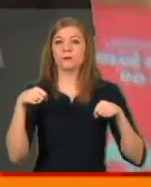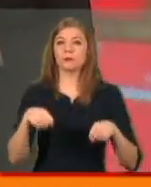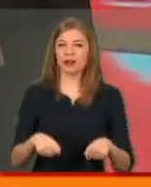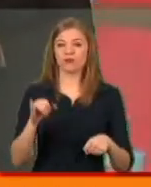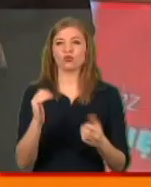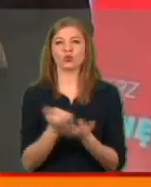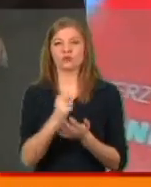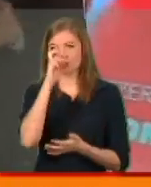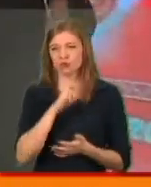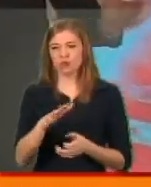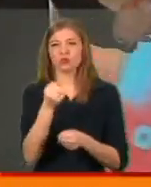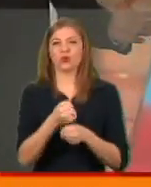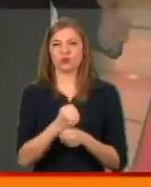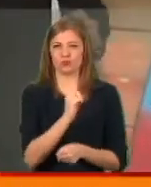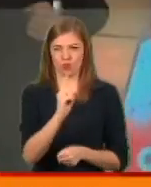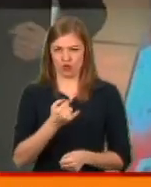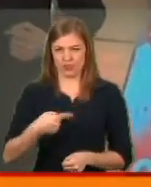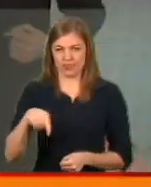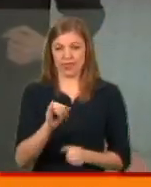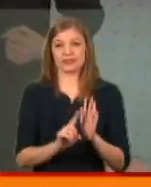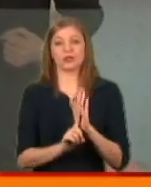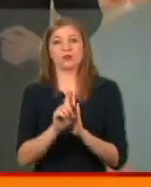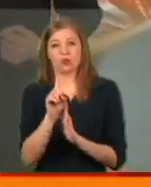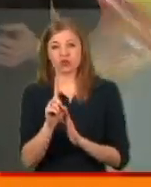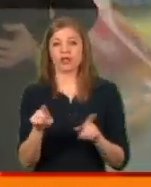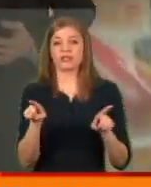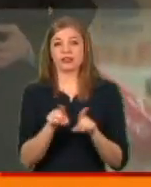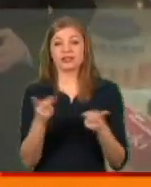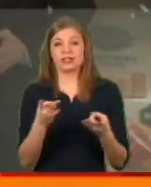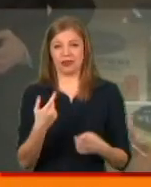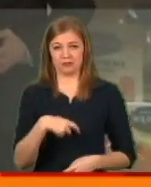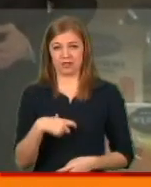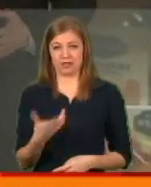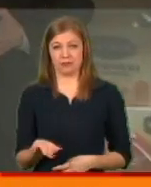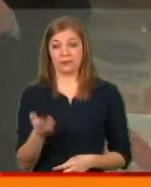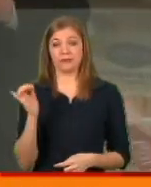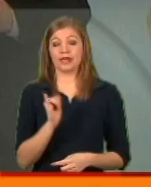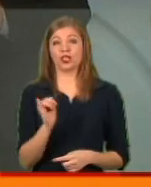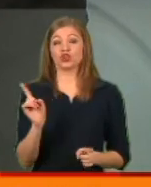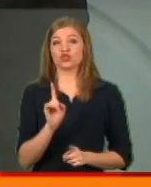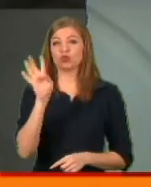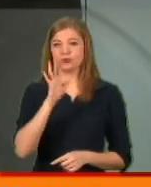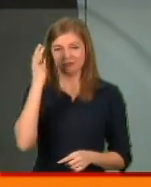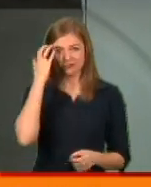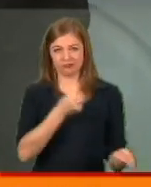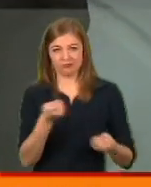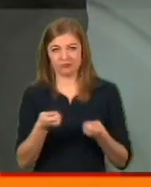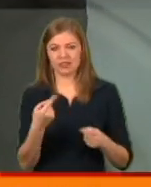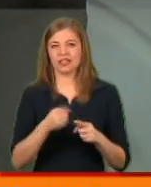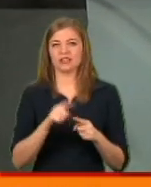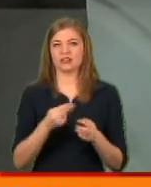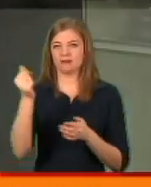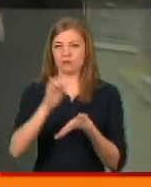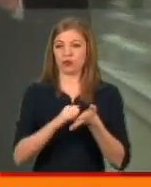успішну країну розбудовує кожен із нас. І починати, так я казав, треба із себе. І про те, що сірий імпорт – це недоотримані